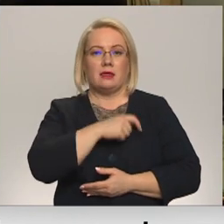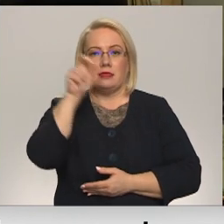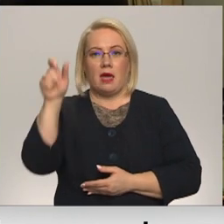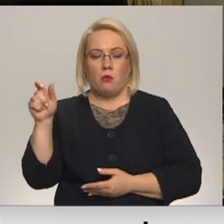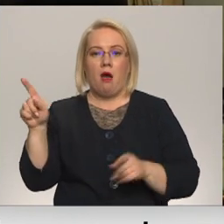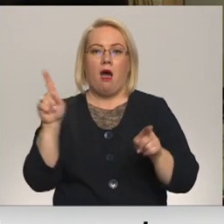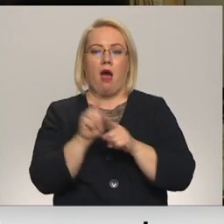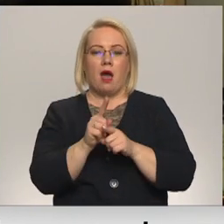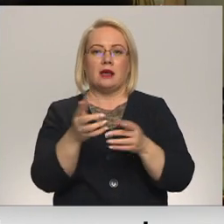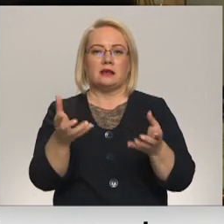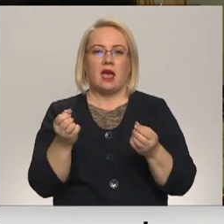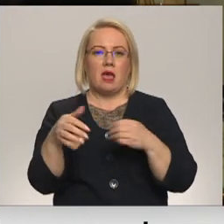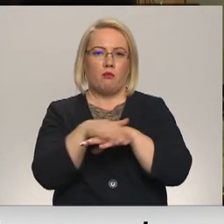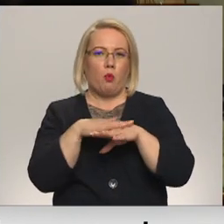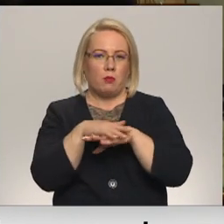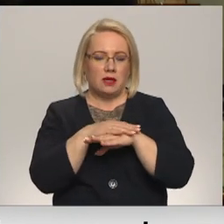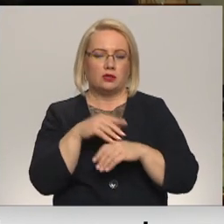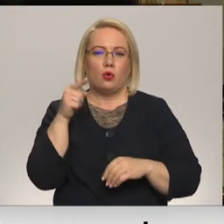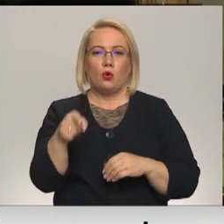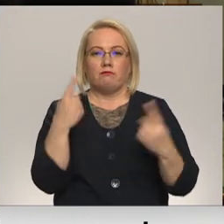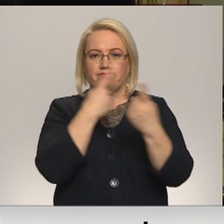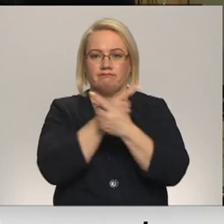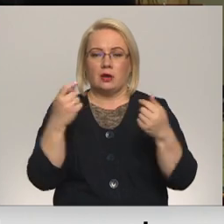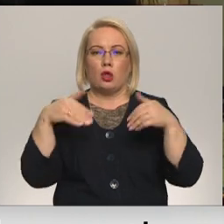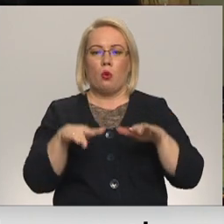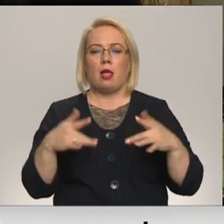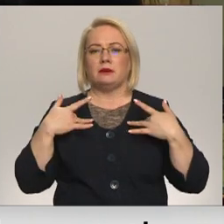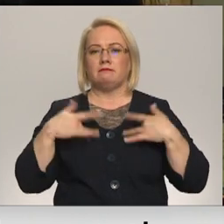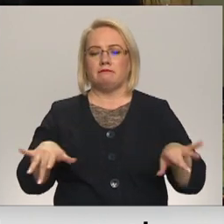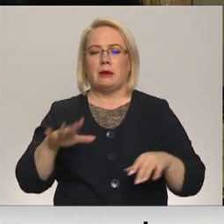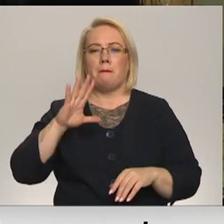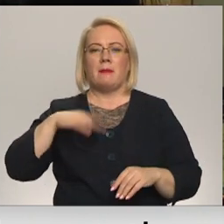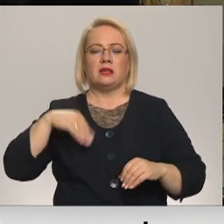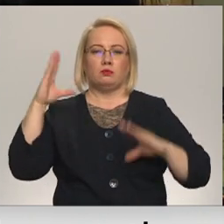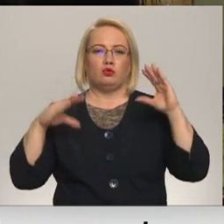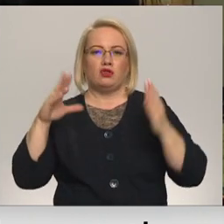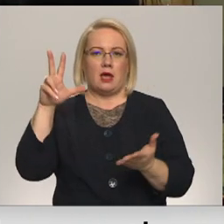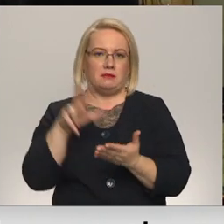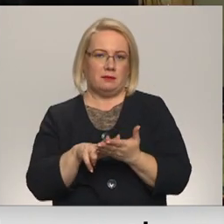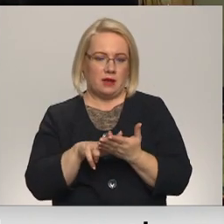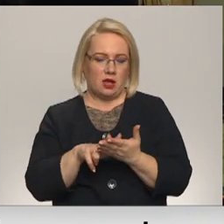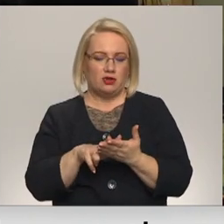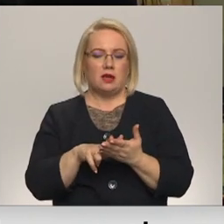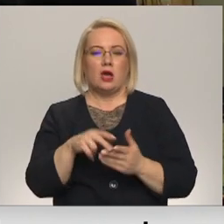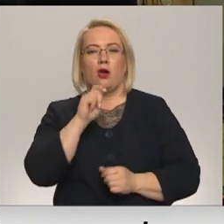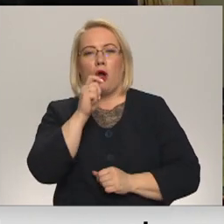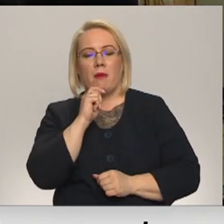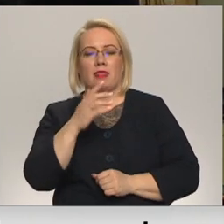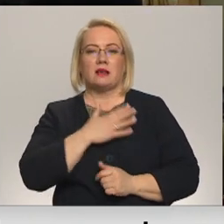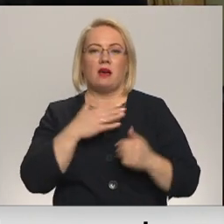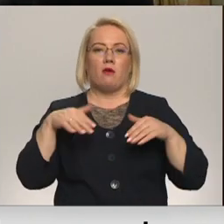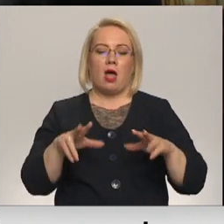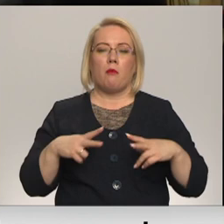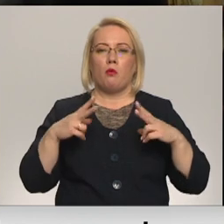nonākus arī publiskajā taupā, kurā viņš paziņo, ka nolēmis atkāpties pēc budžeta apstiprināšanas. Komentēt savu laimumu